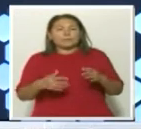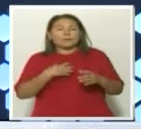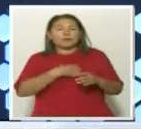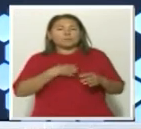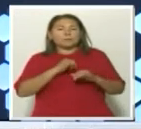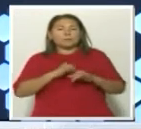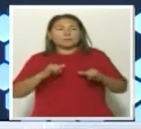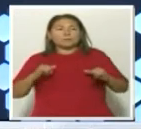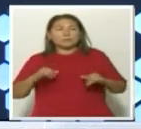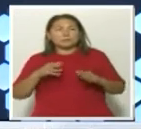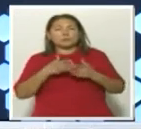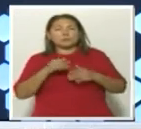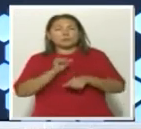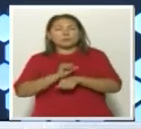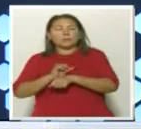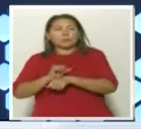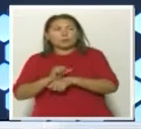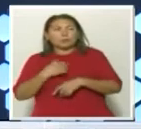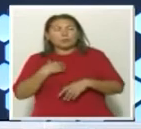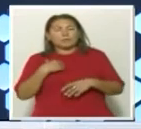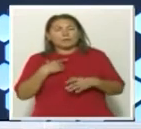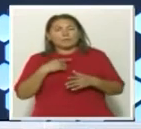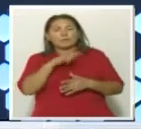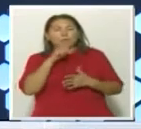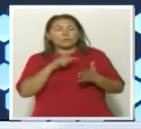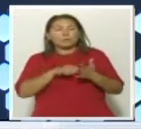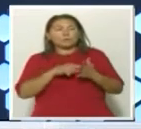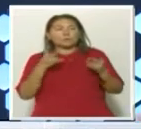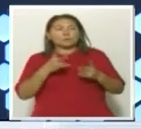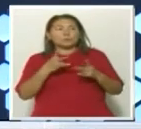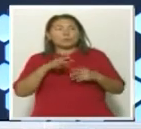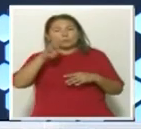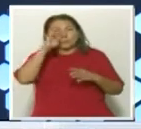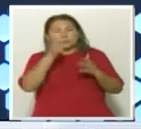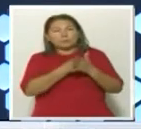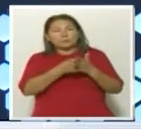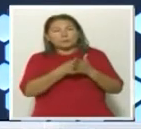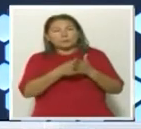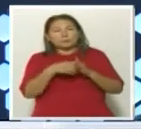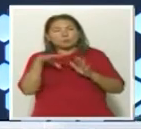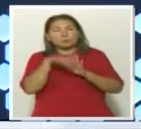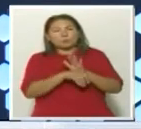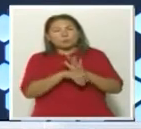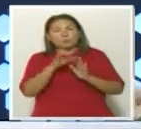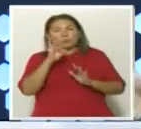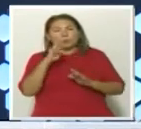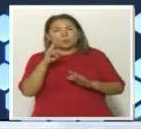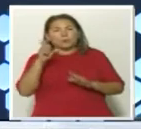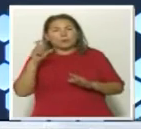развития СЭСМОРТОКТАУ. И я поставила вопрос о том, что нужно в правительстве добиваться того, чтобы включить этот ОКЭД